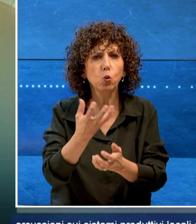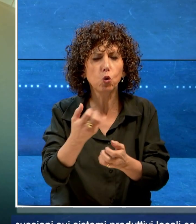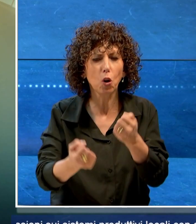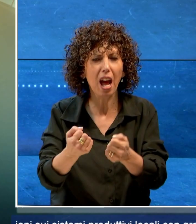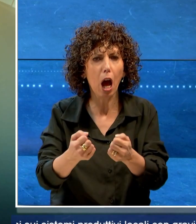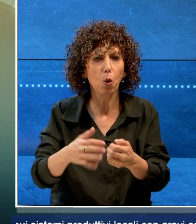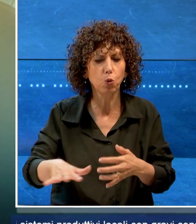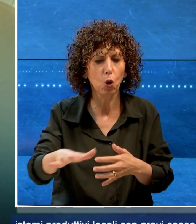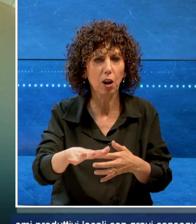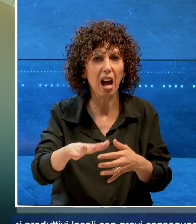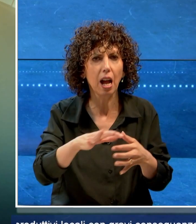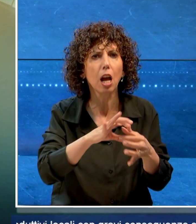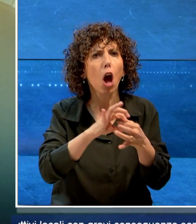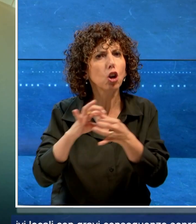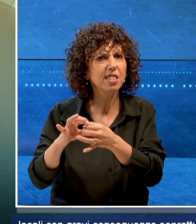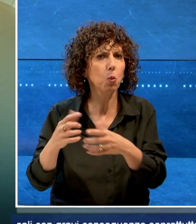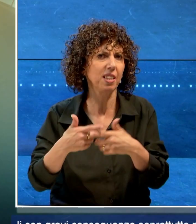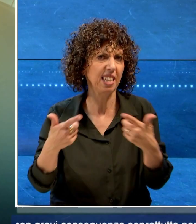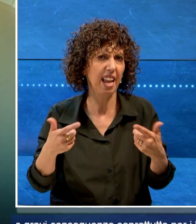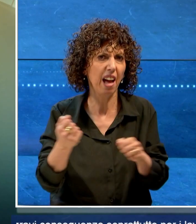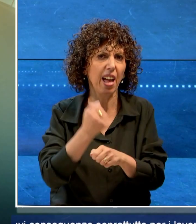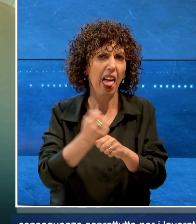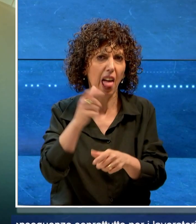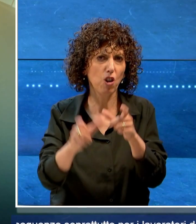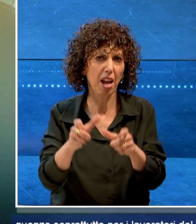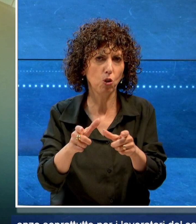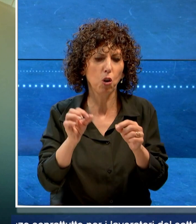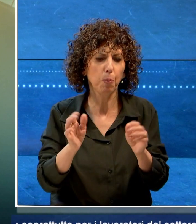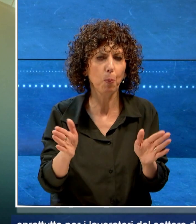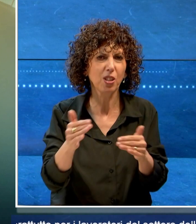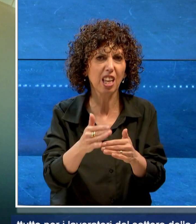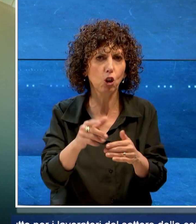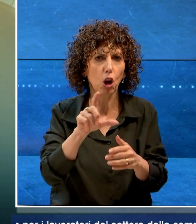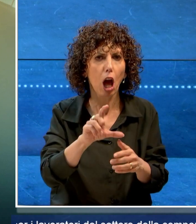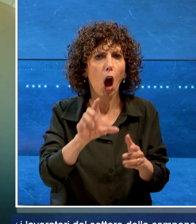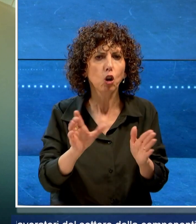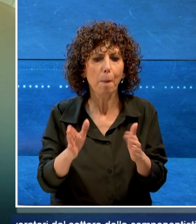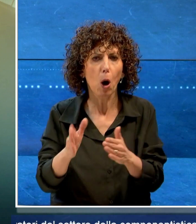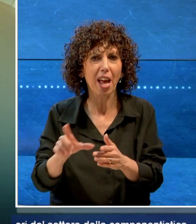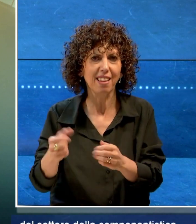con gravi conseguenze soprattutto per i lavoratori del settore della componentistica.